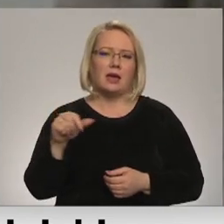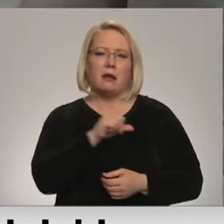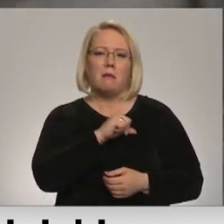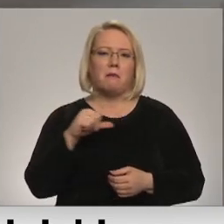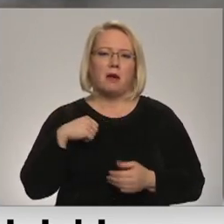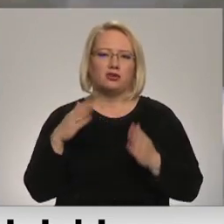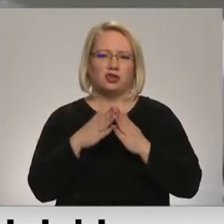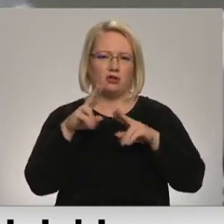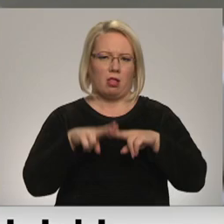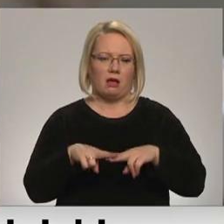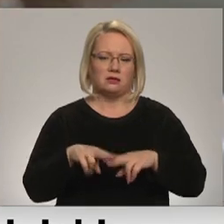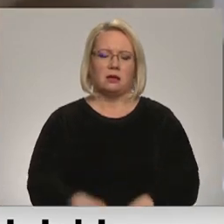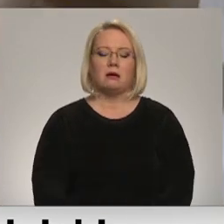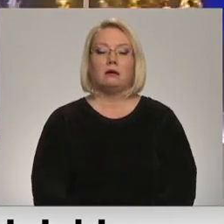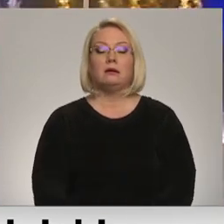Dāvids Frednefels, Latvijas televīzija.